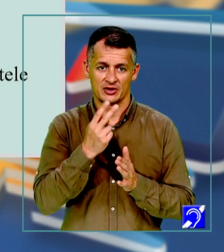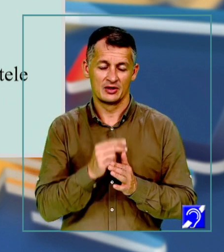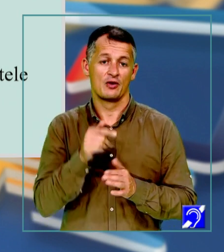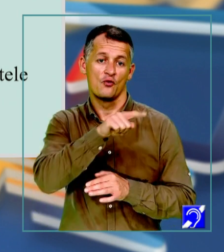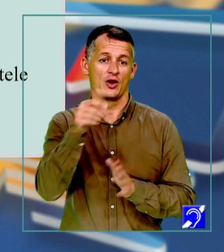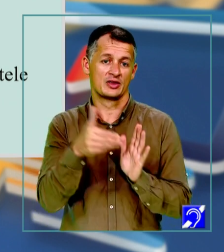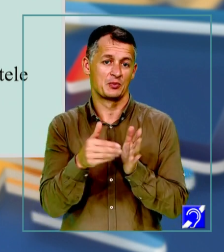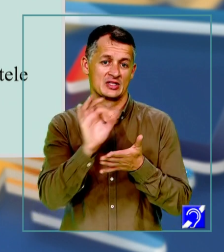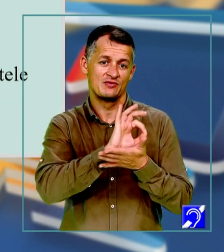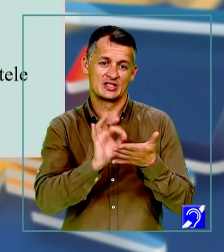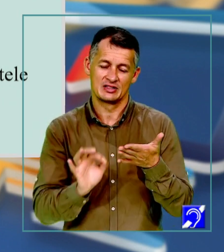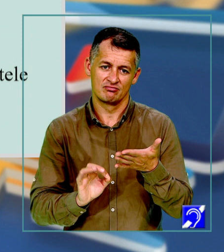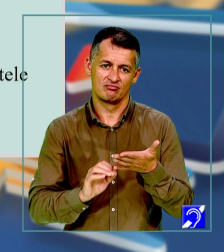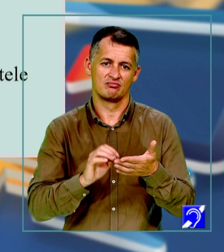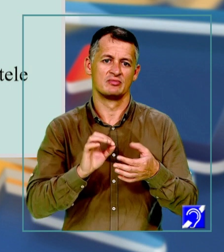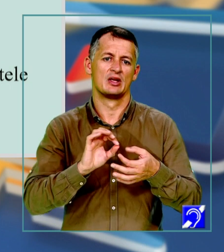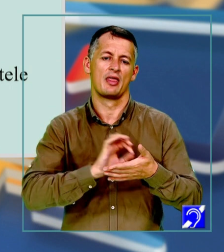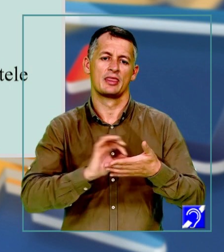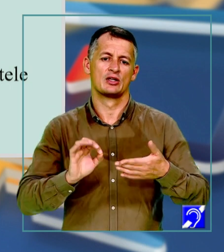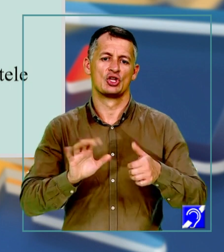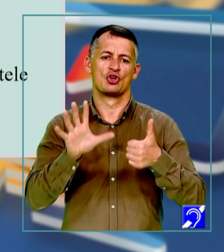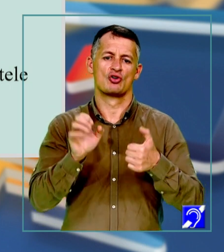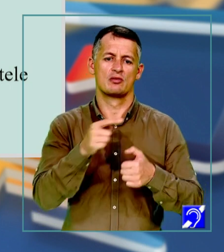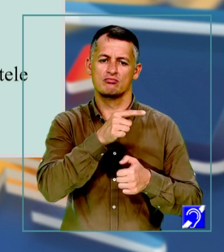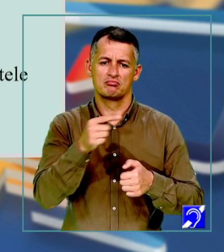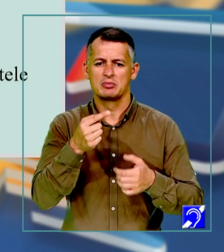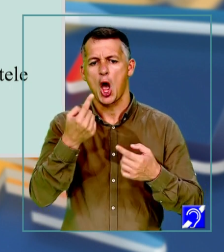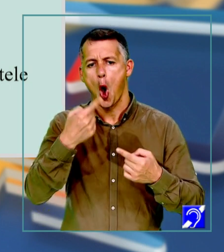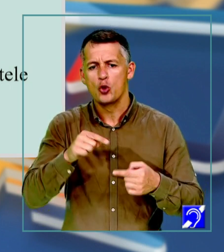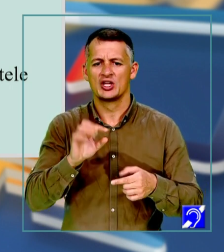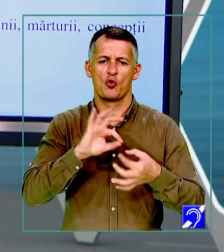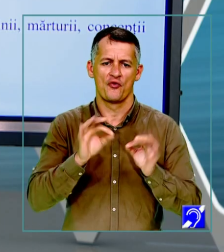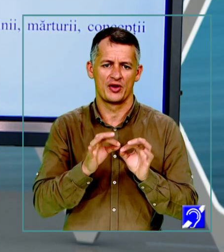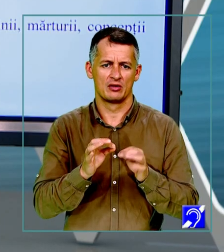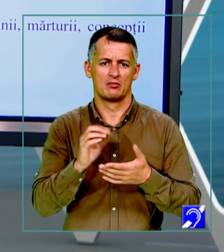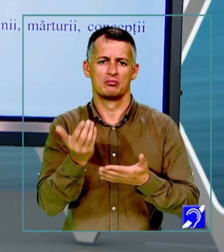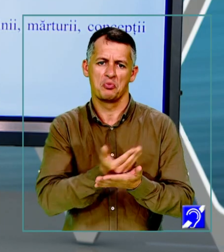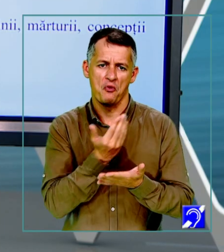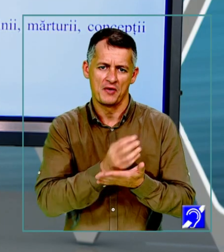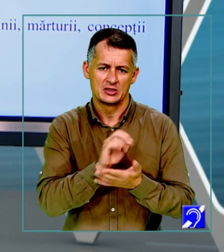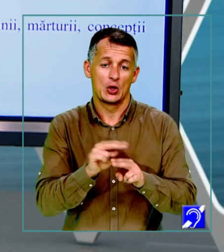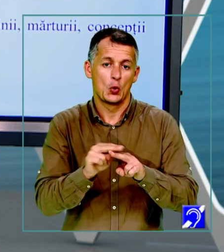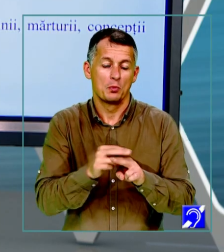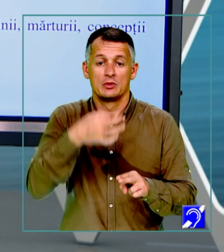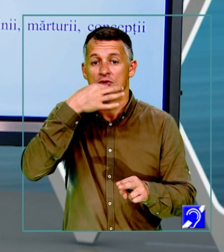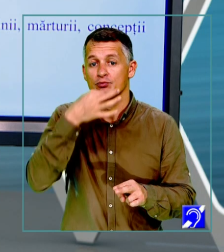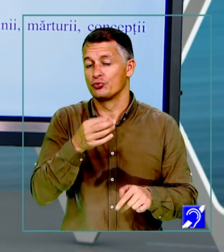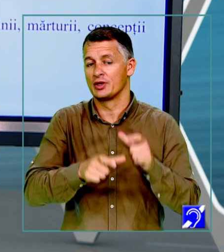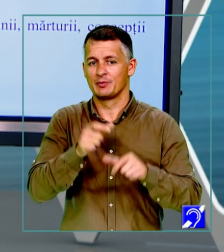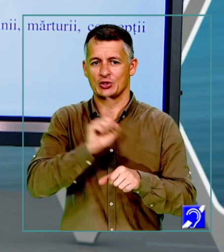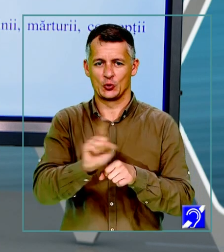un text de 60-100 de cuvinte, deci un text destul de scurt, cum îmi susțin punctul de vedere,